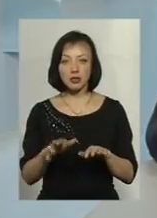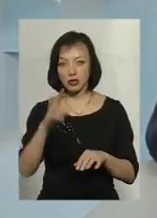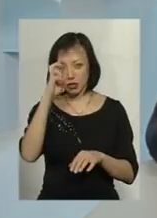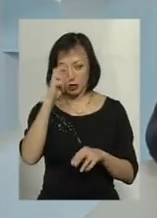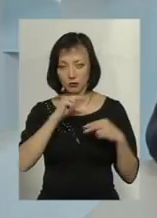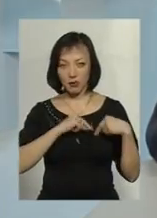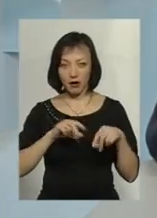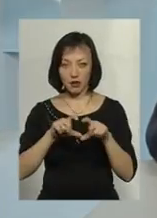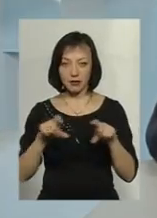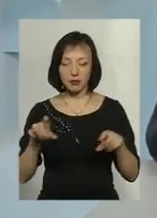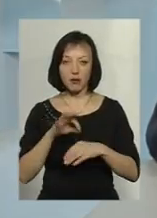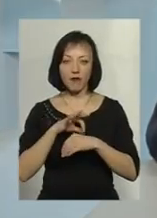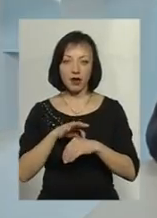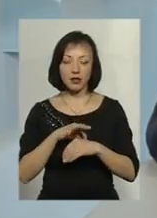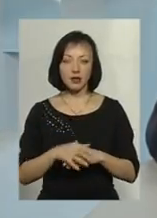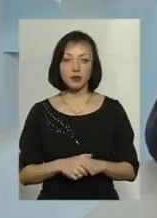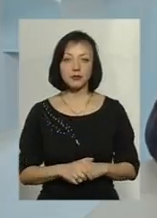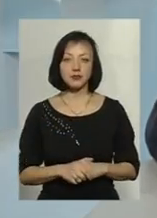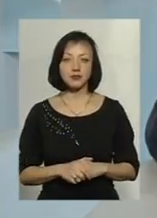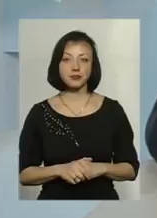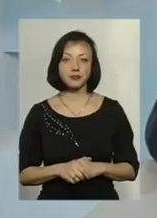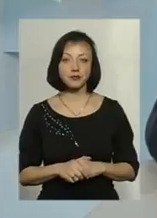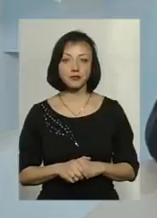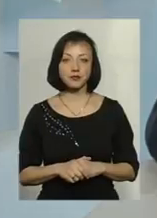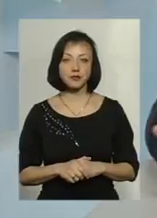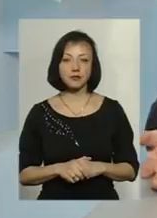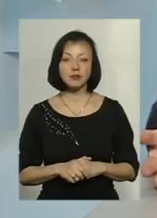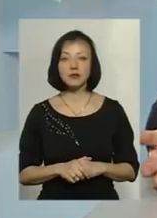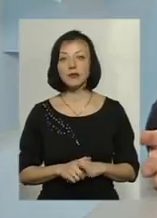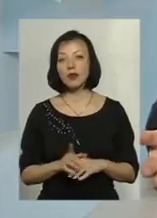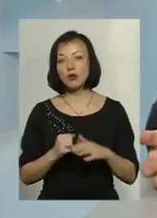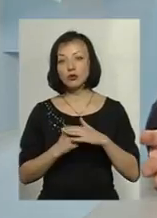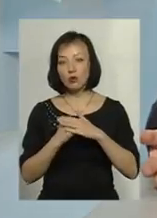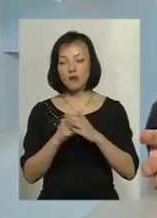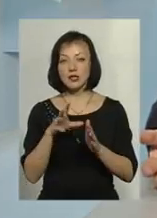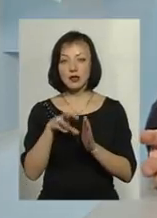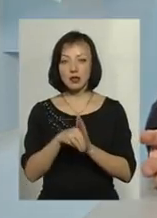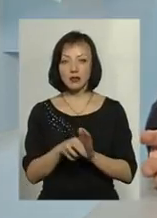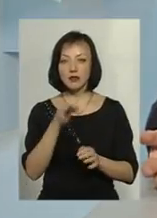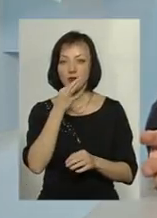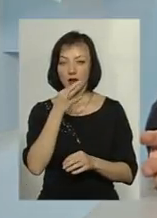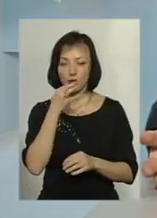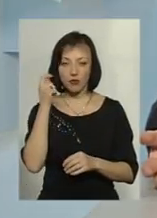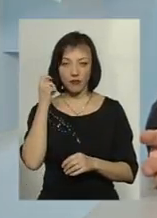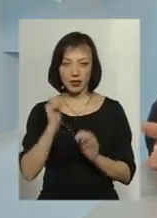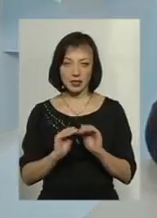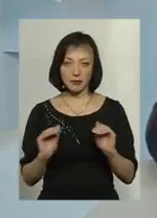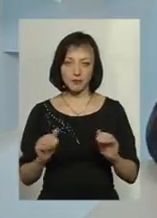Держпраці проведена. Адже основи закладаються саме в ранньому віці.